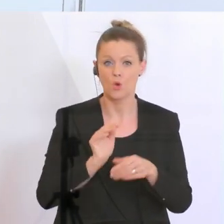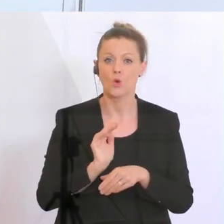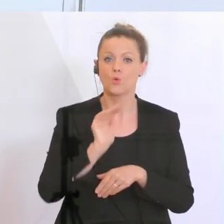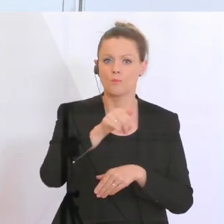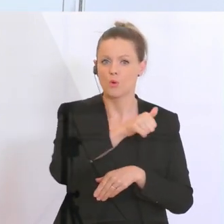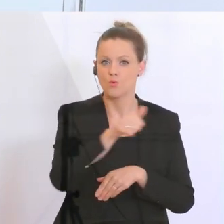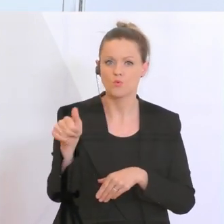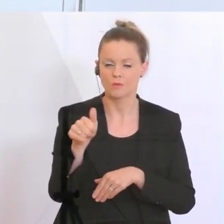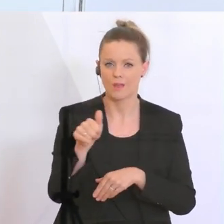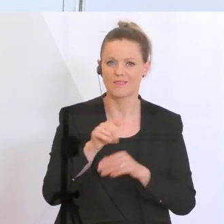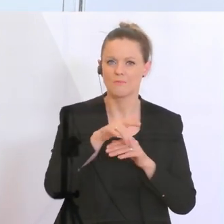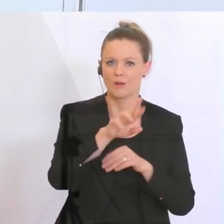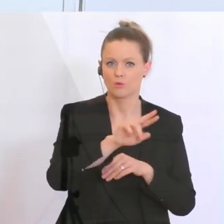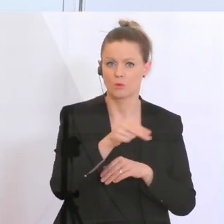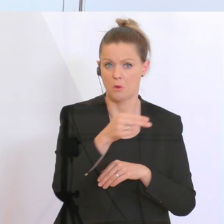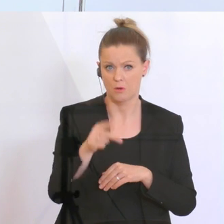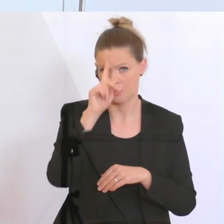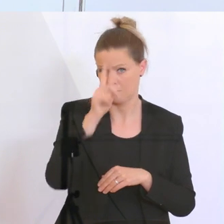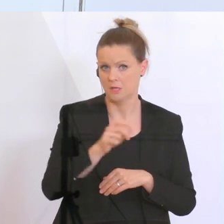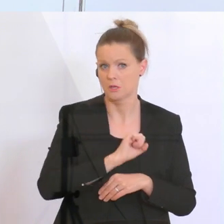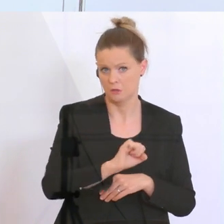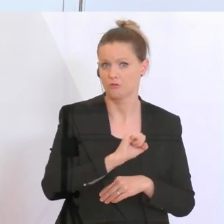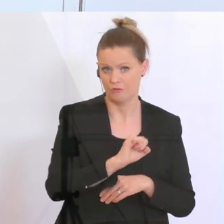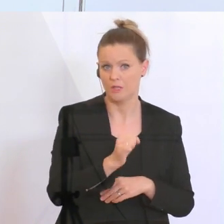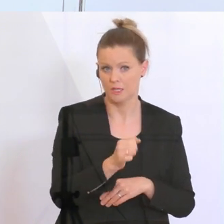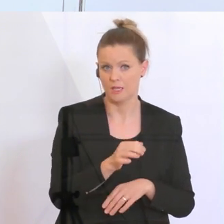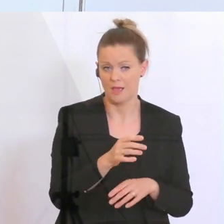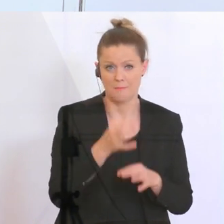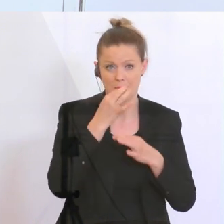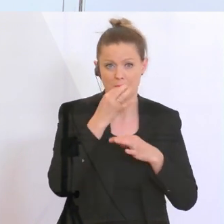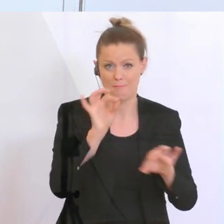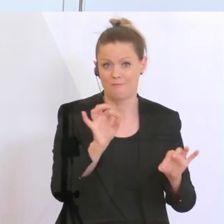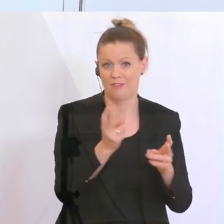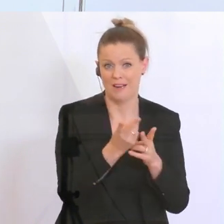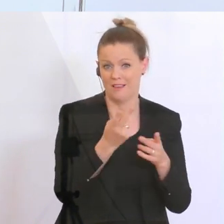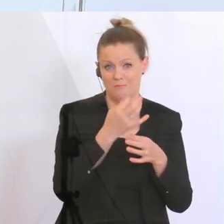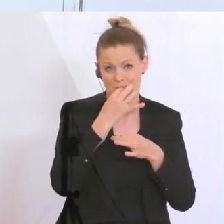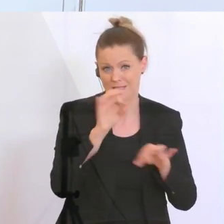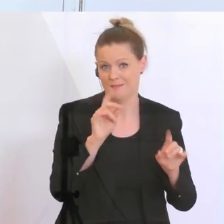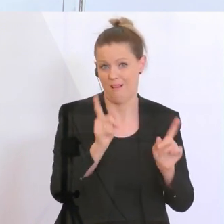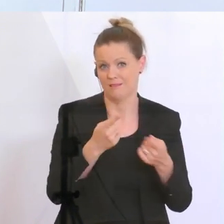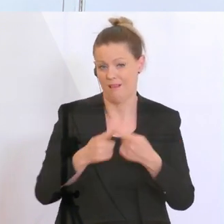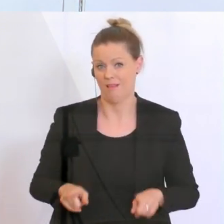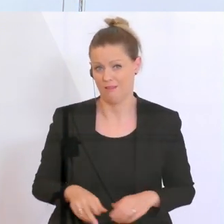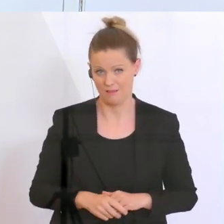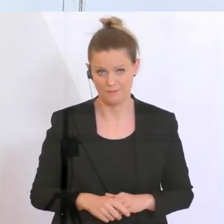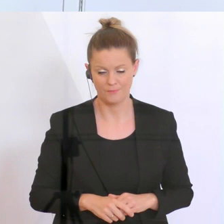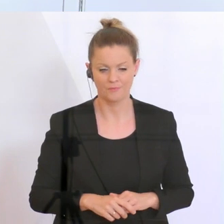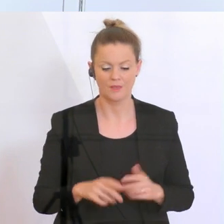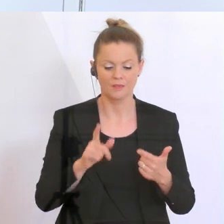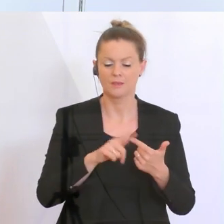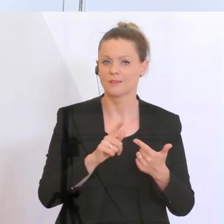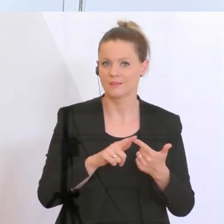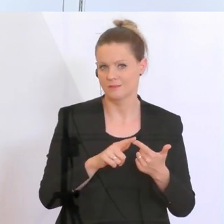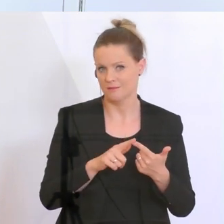Millionen Euro. Also was die Geschwindigkeit betrifft, sind wir hier besser als andere und Geld kann bereits fließen. Zur zweiten Frage darf ich Sie auf